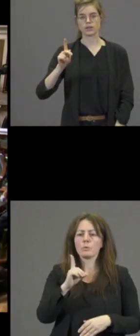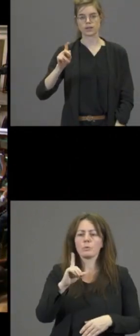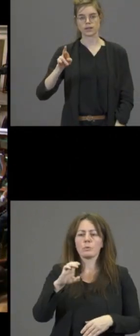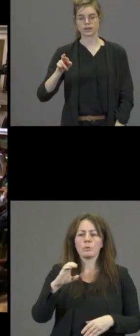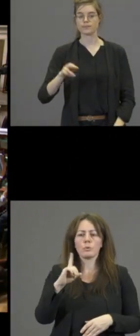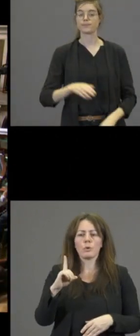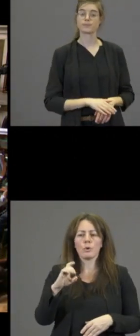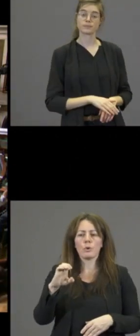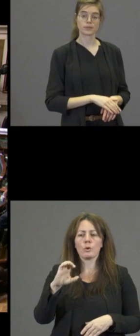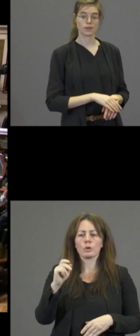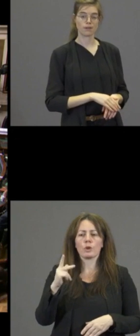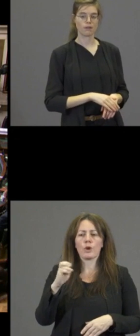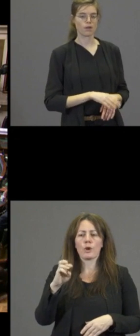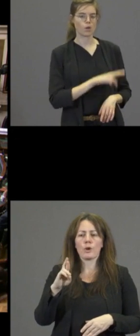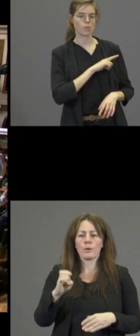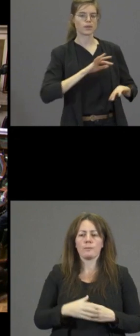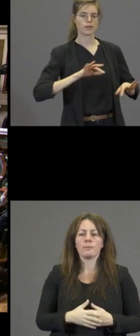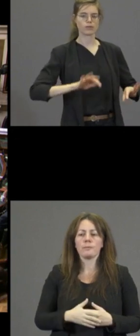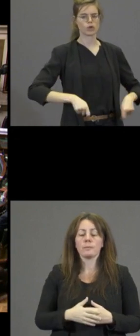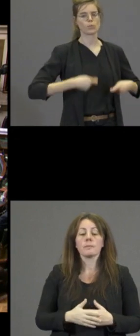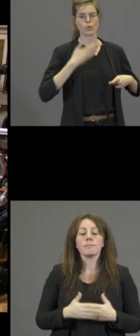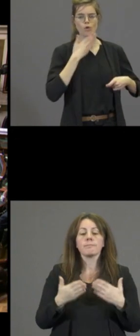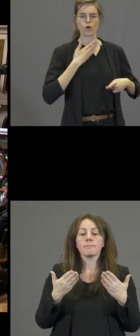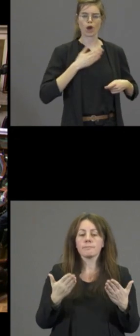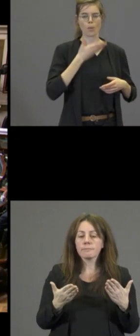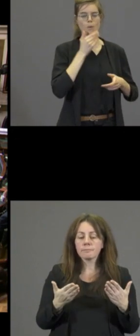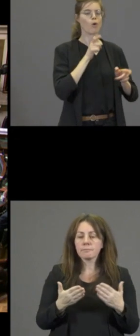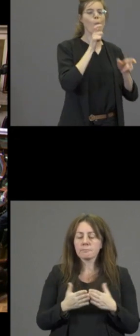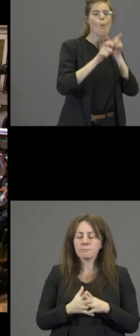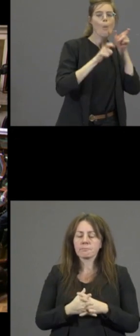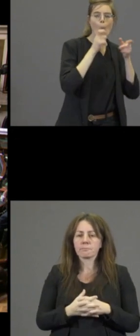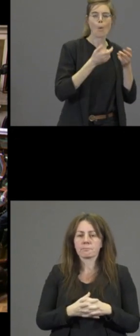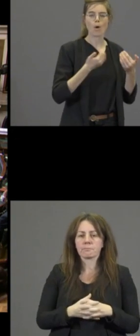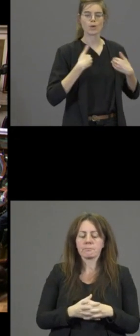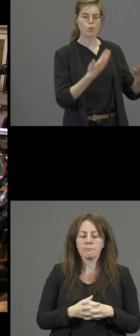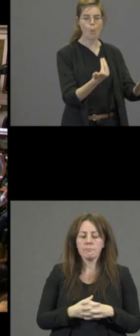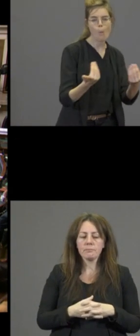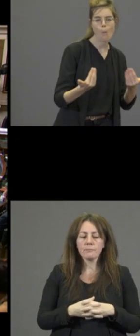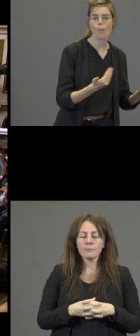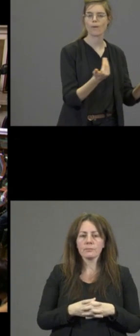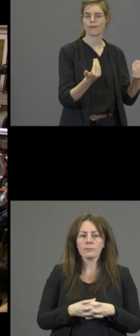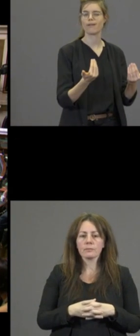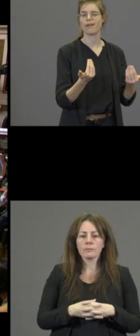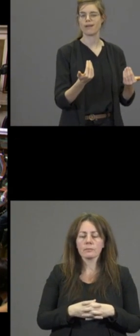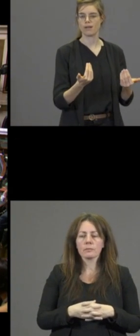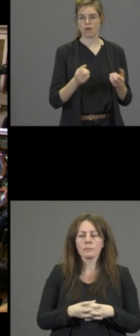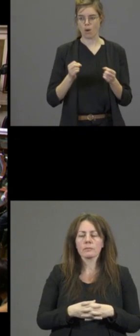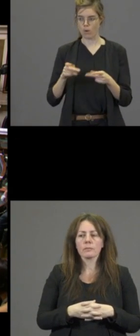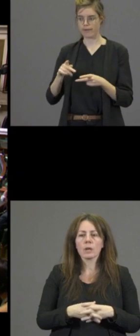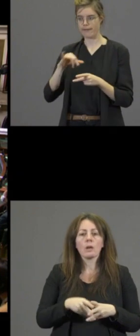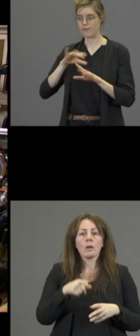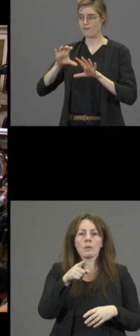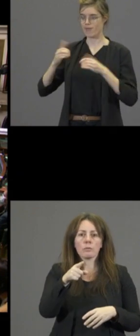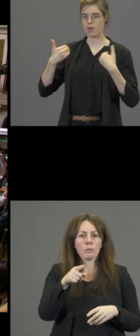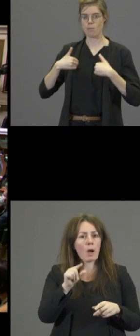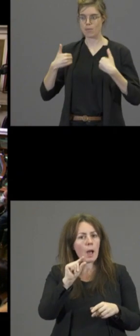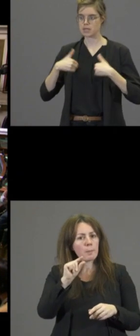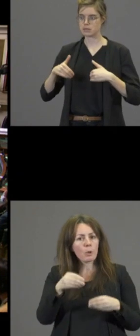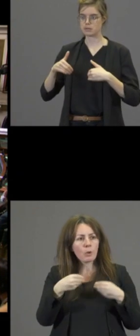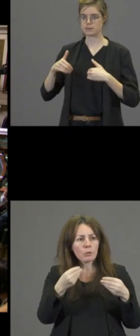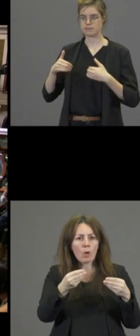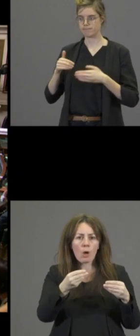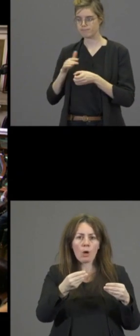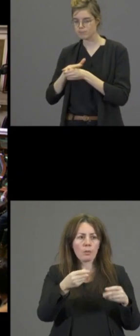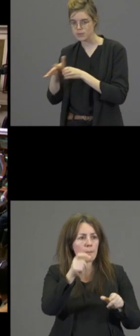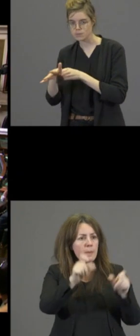Van den Broek, u bent de populistische angstzaaier. Niet tegenstaande, gans de bevolking bijna besmet is, niet tegenstaande